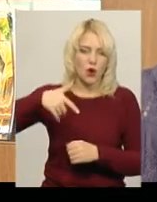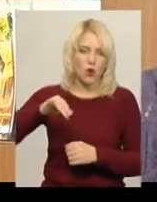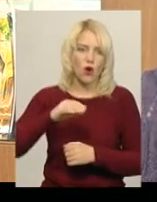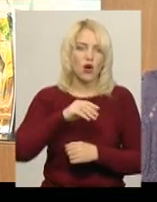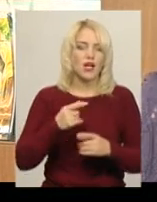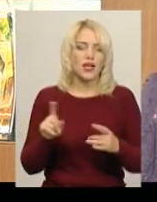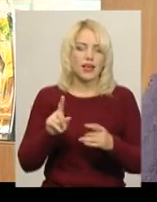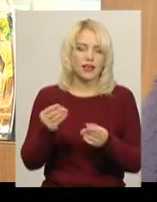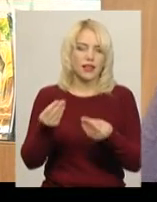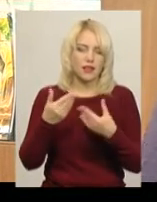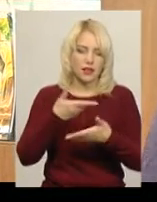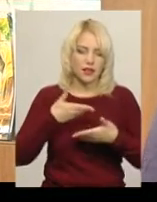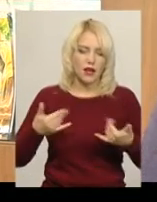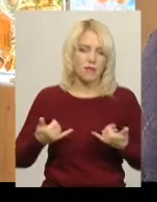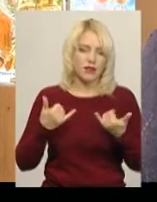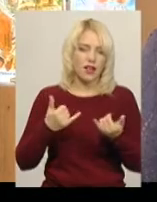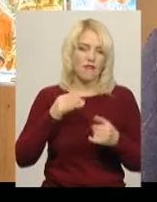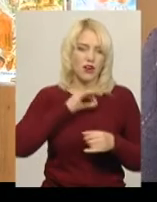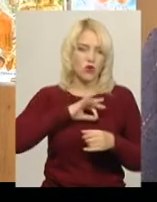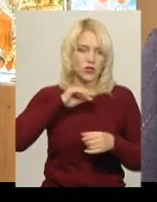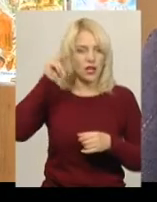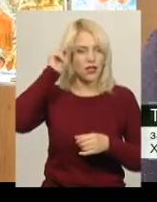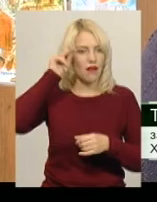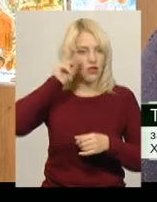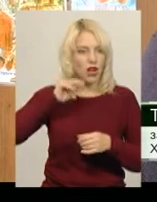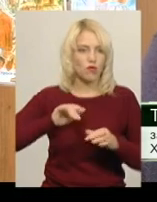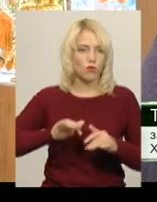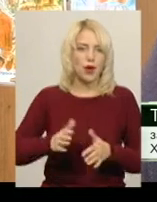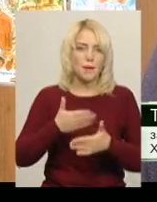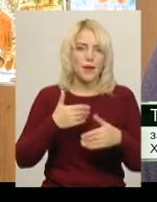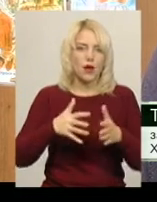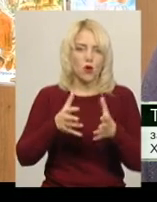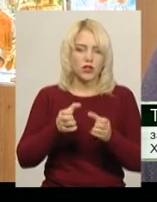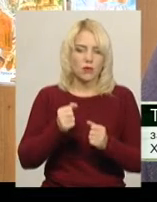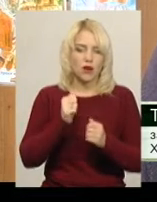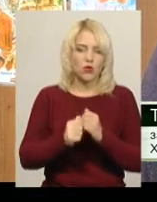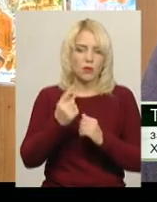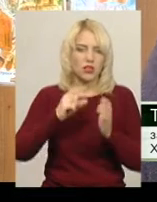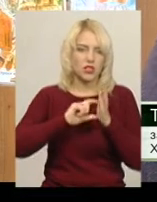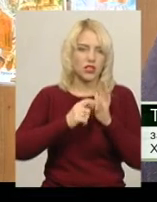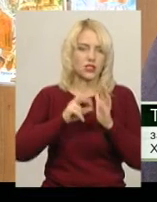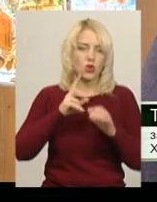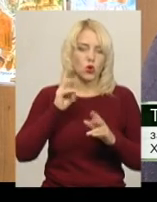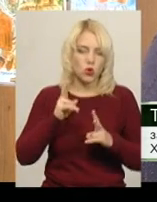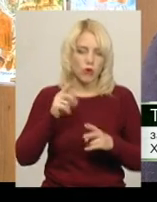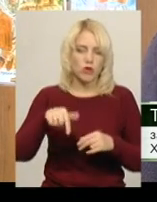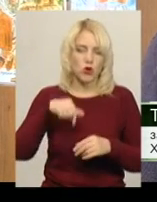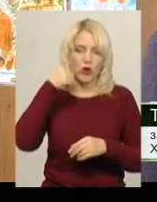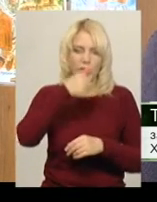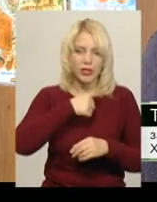його для використання у навчальному процесі Ми його отримали на кожного першокласника, який цьогоріч прийшов до